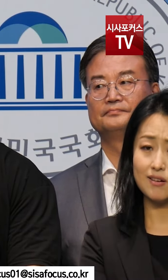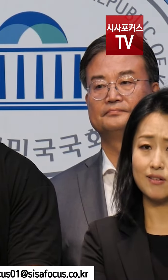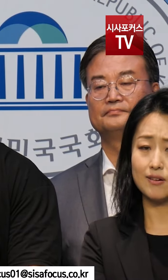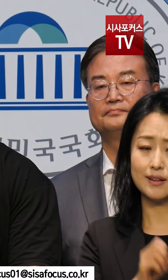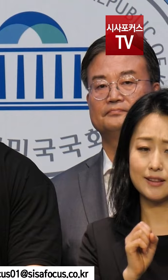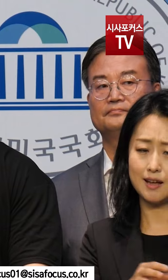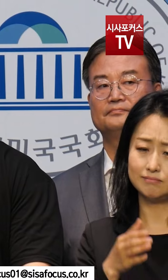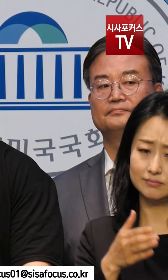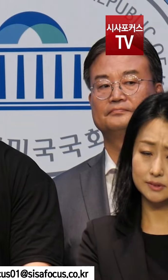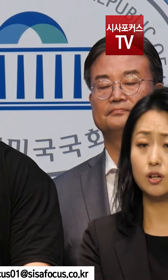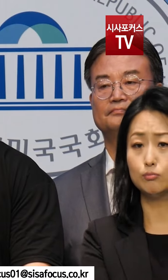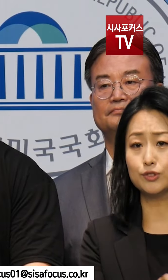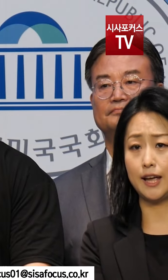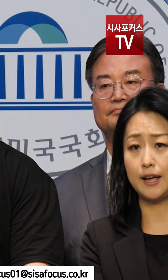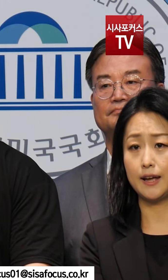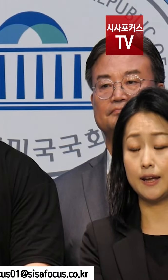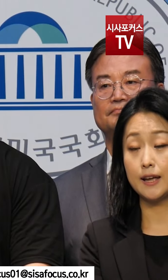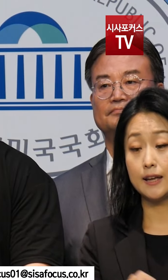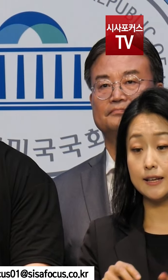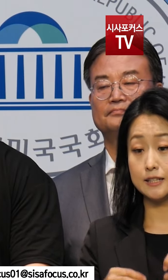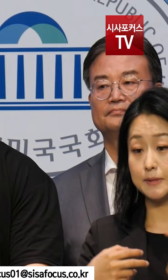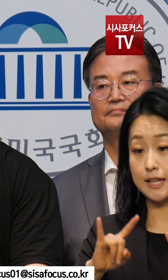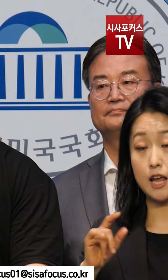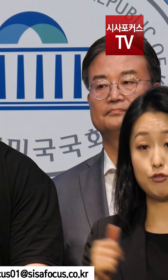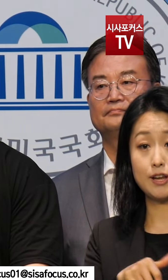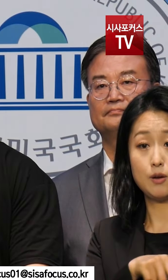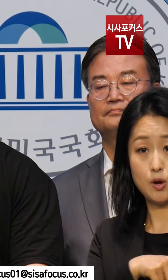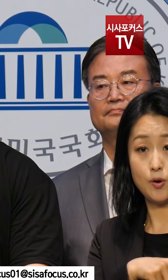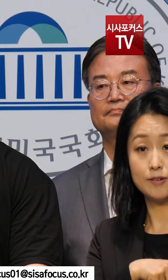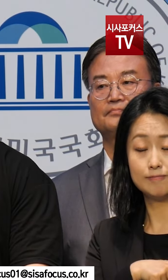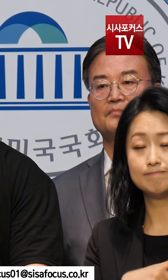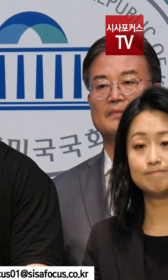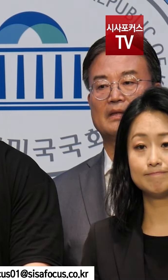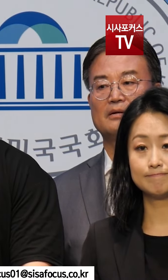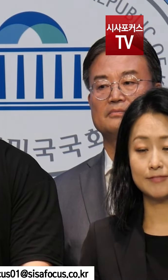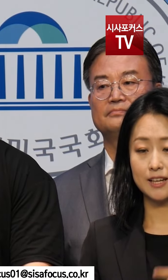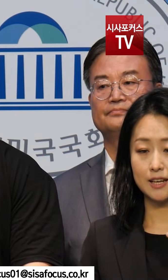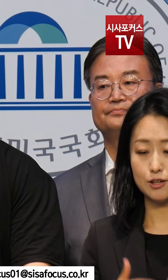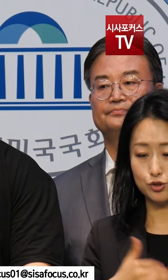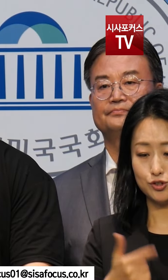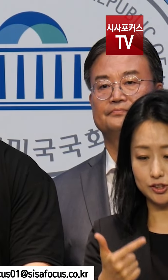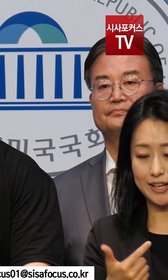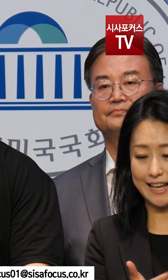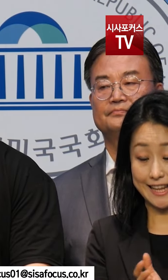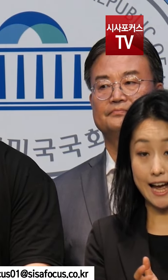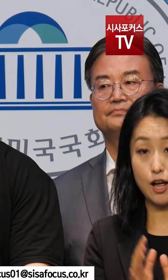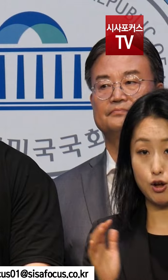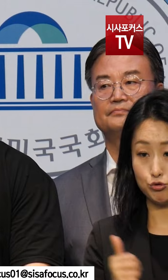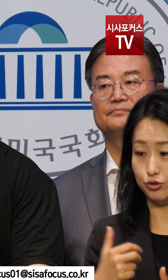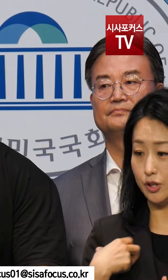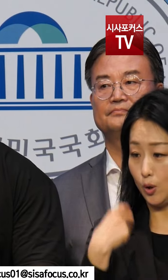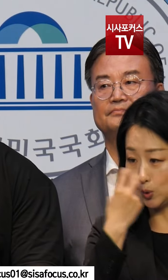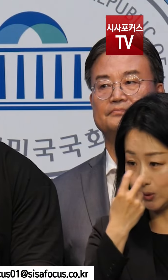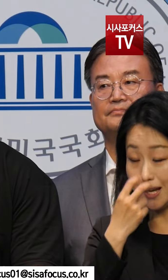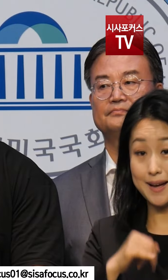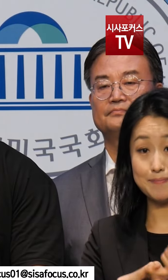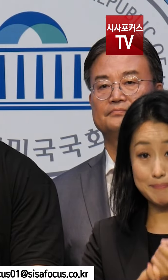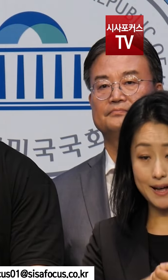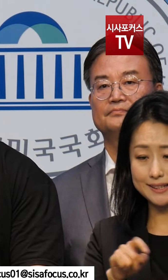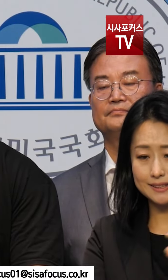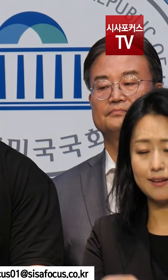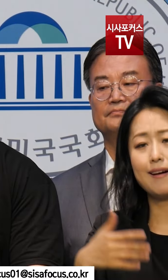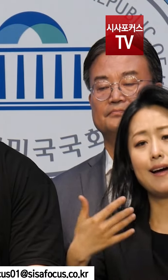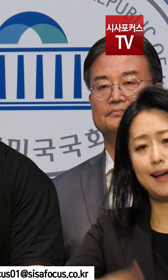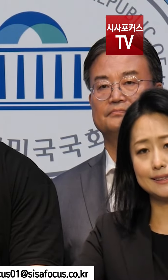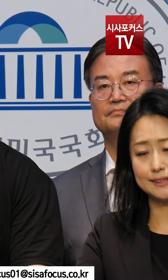생각하고 있습니다. 또한 이번 22대 총선에서 많은 정당들께서 국정조사를 약속했음에도 불구하고 실천하지 못하고